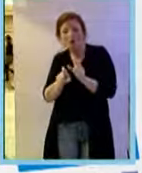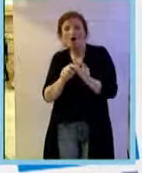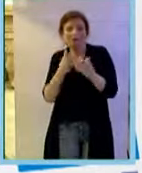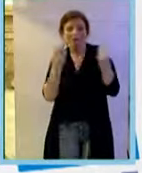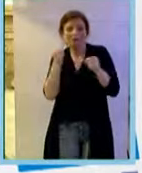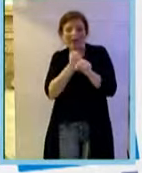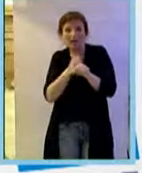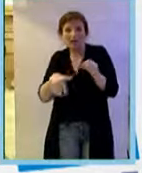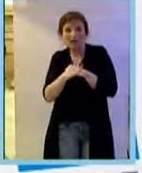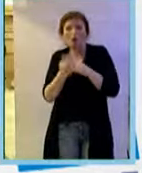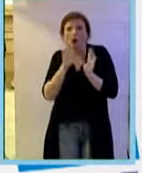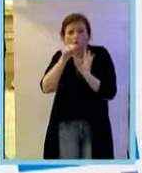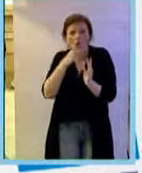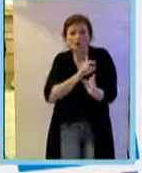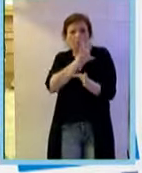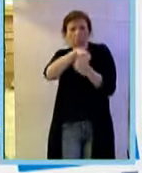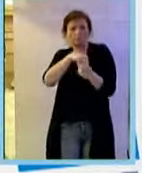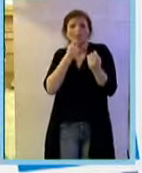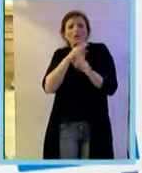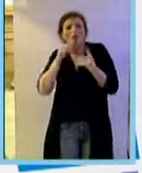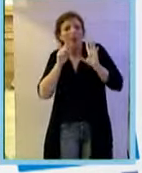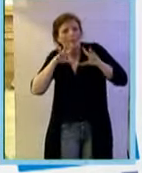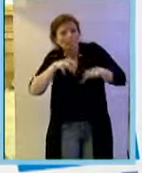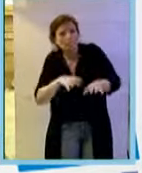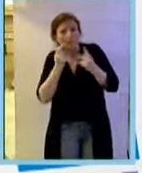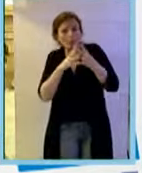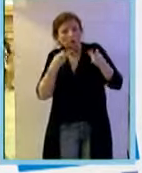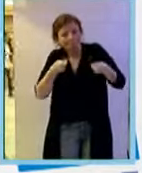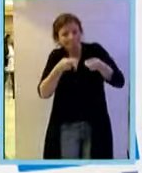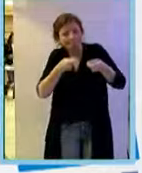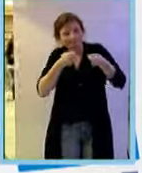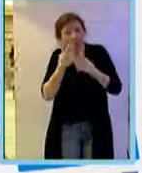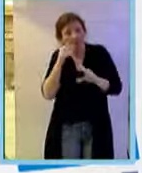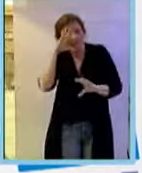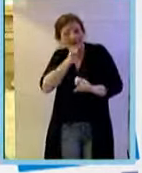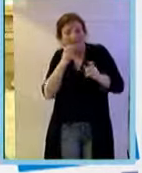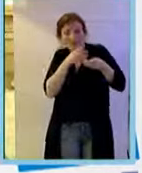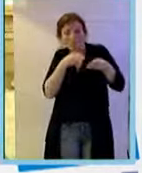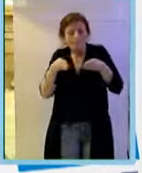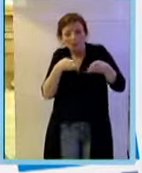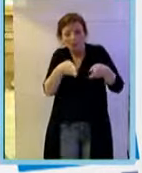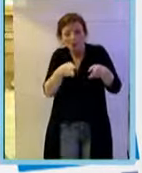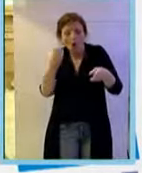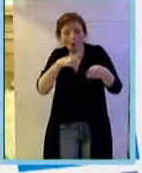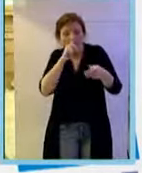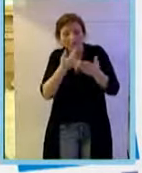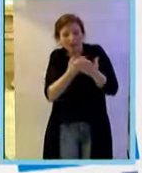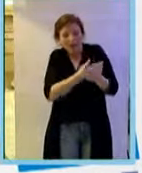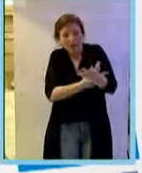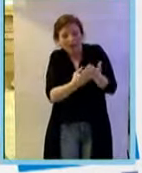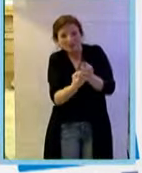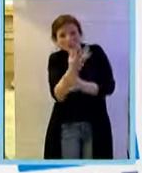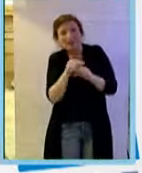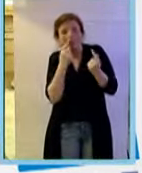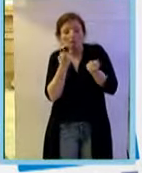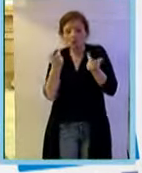mio si stanno impegnando in maniera attiva per cercare di capire quale essere il pathway proangiogenico alternativo che può mediare la